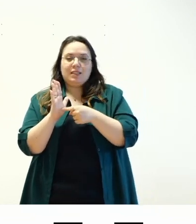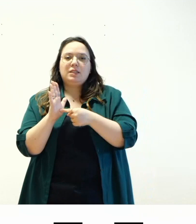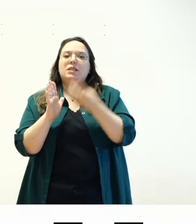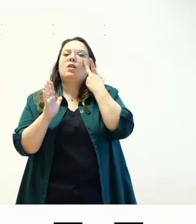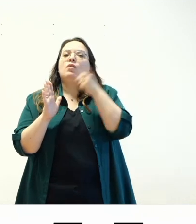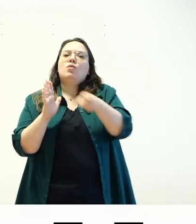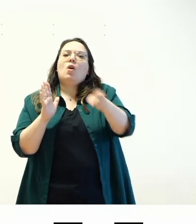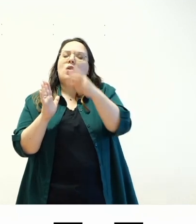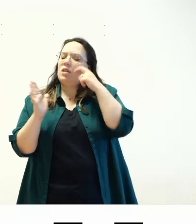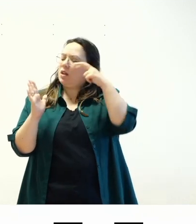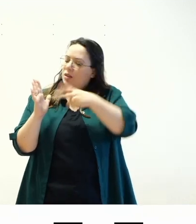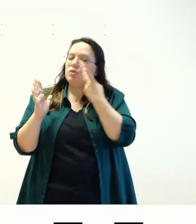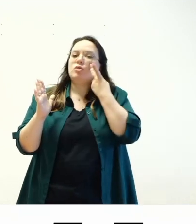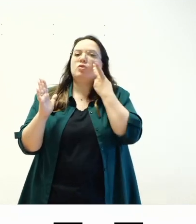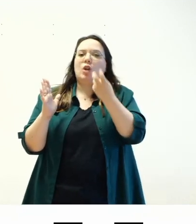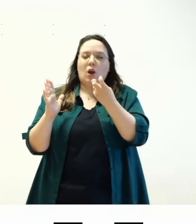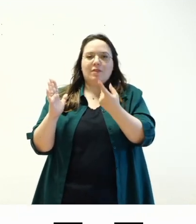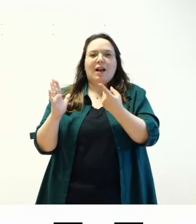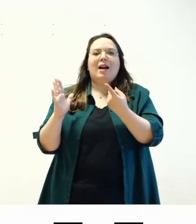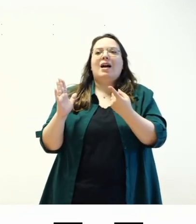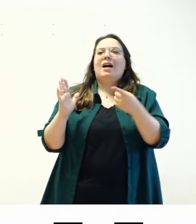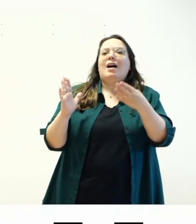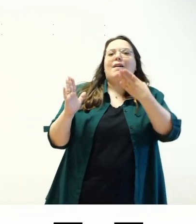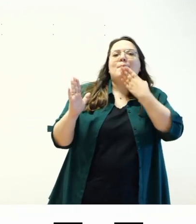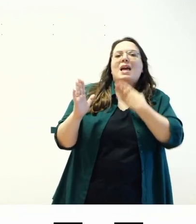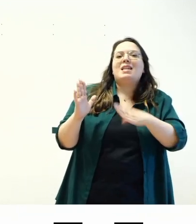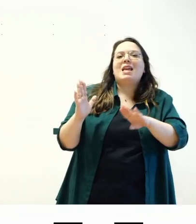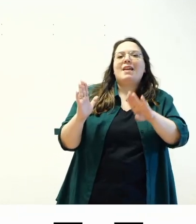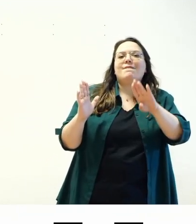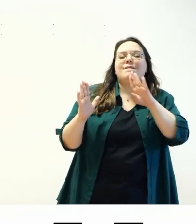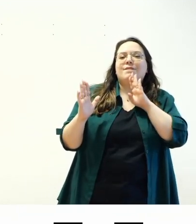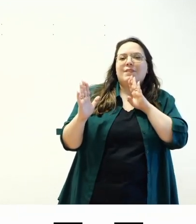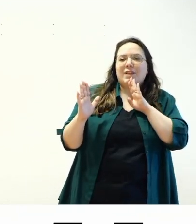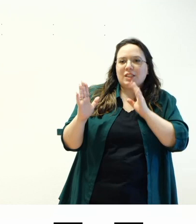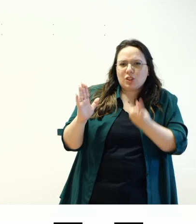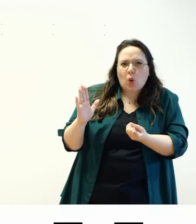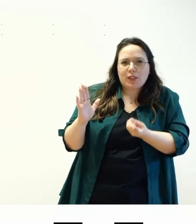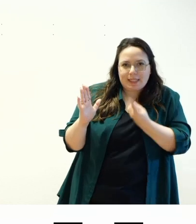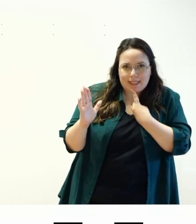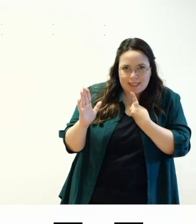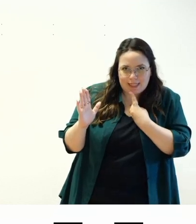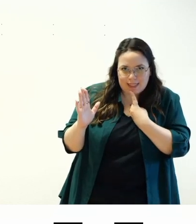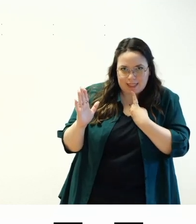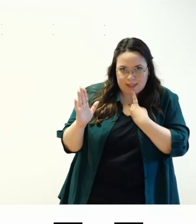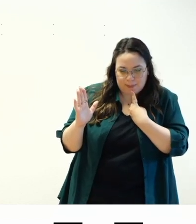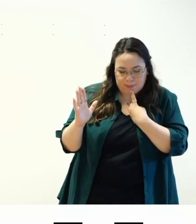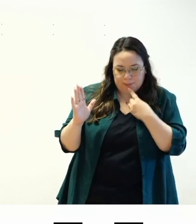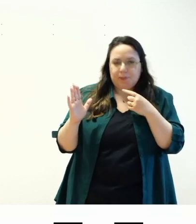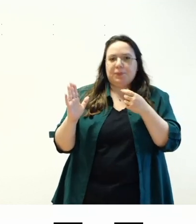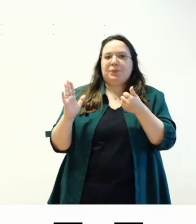i beneficiari che beneficiano scusate la ripetizione dal rispetto di quel requisito